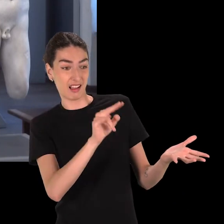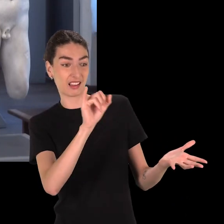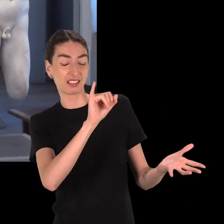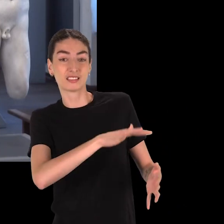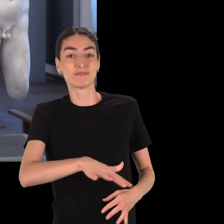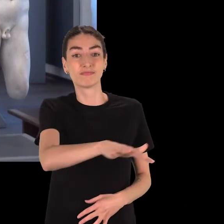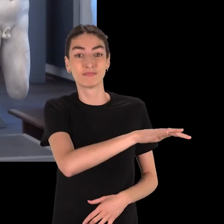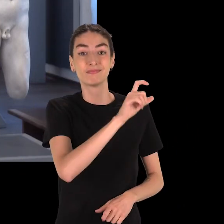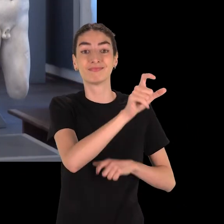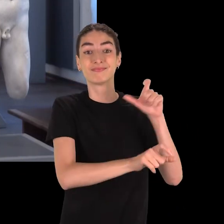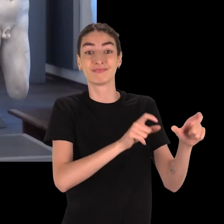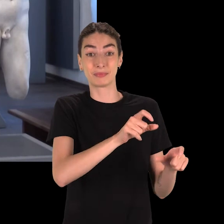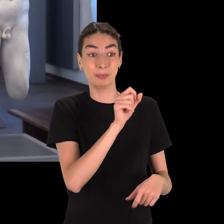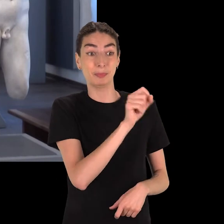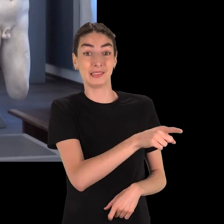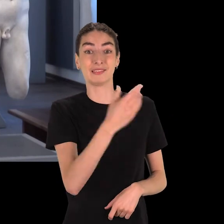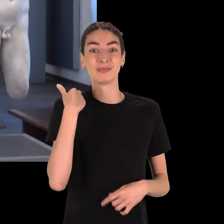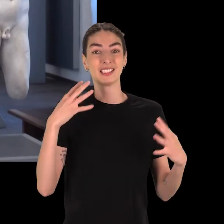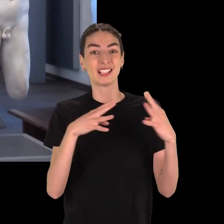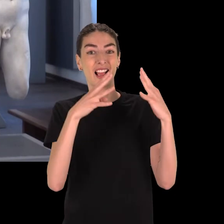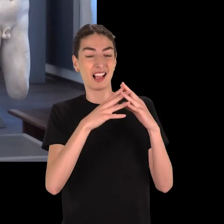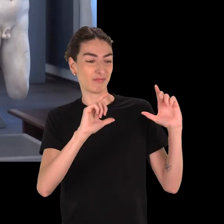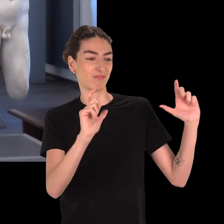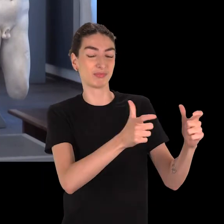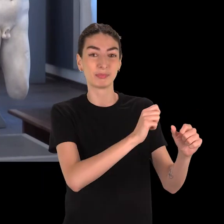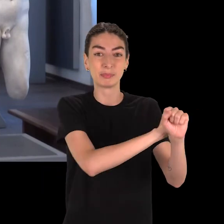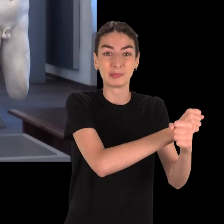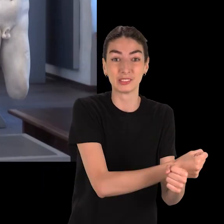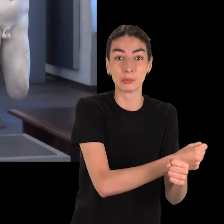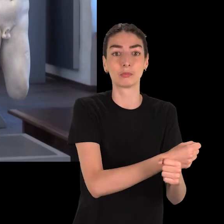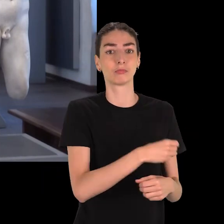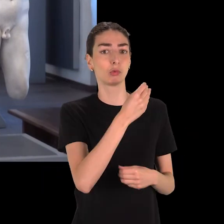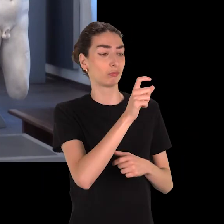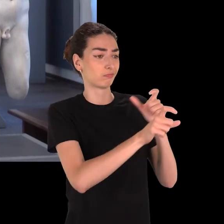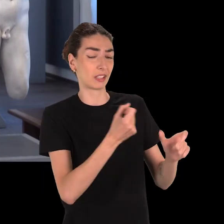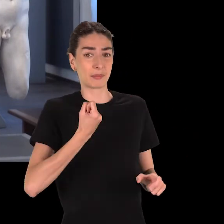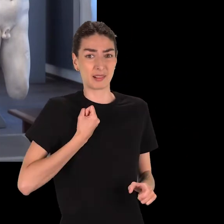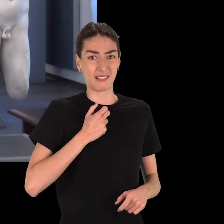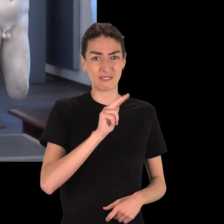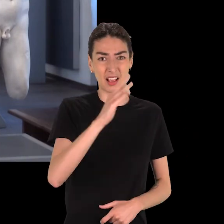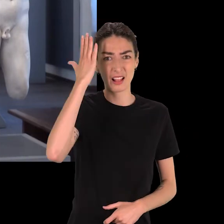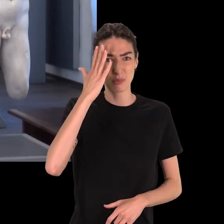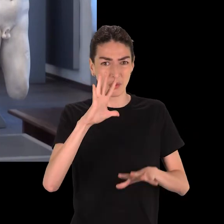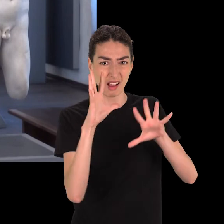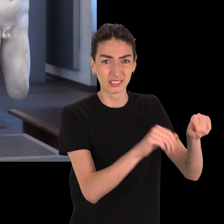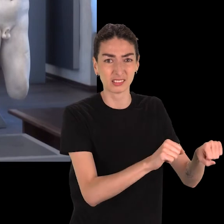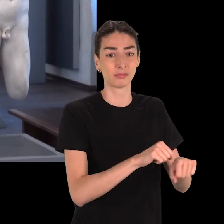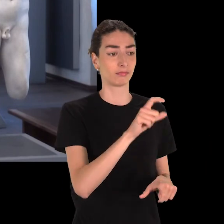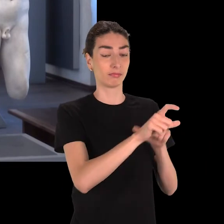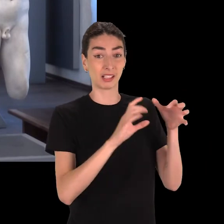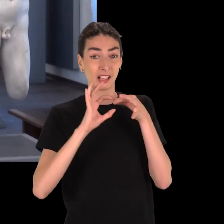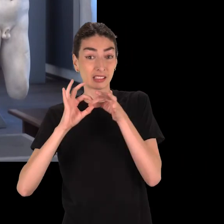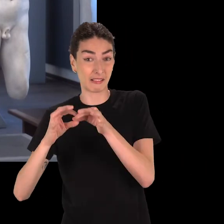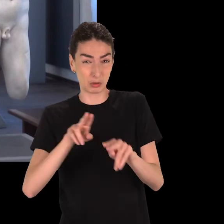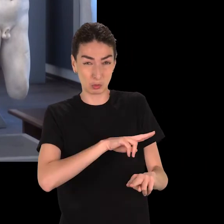Ces corps-là pouvaient être vus par les Romains à certaines occasions. Ils correspondent à ceux des anonymes captifs, des criminels condamnés à être dévorés